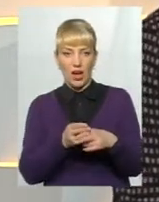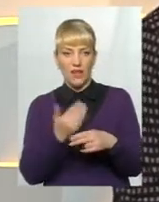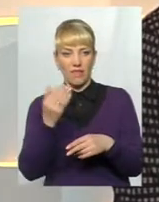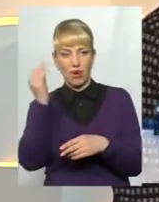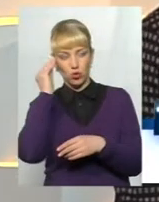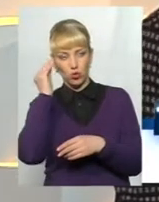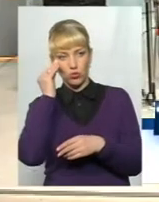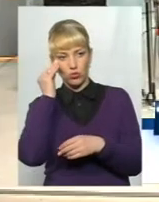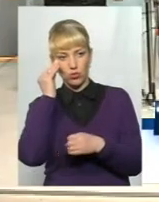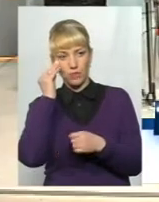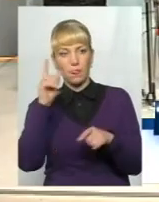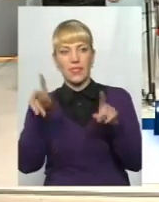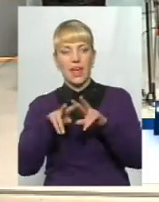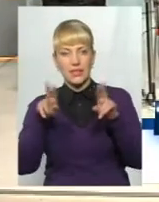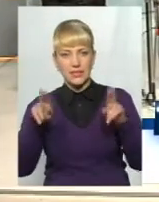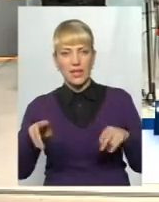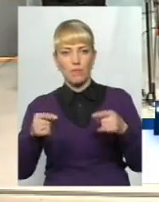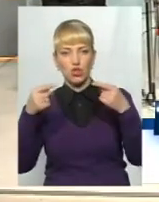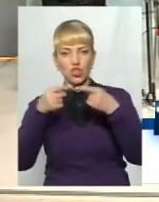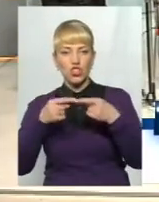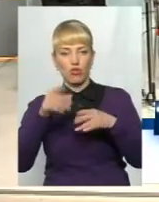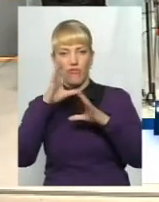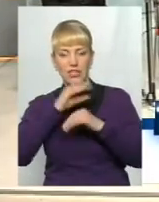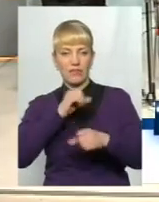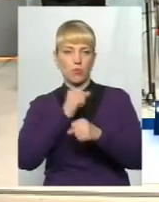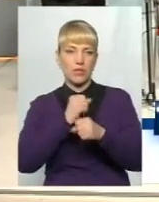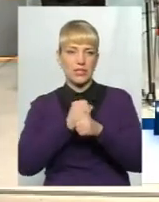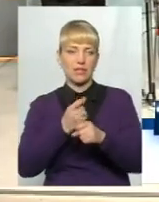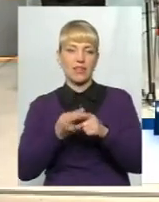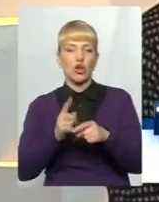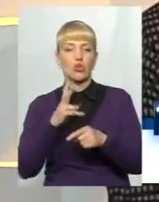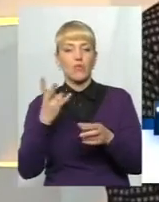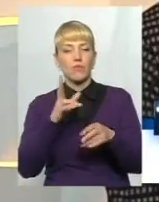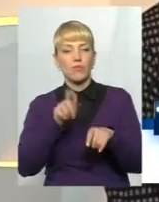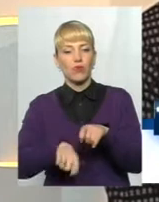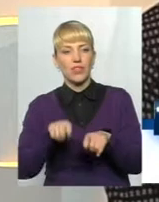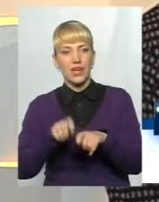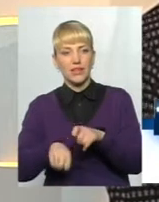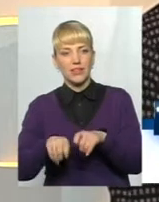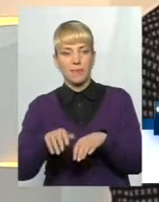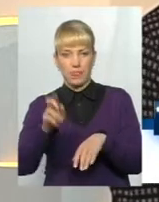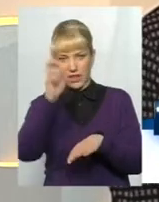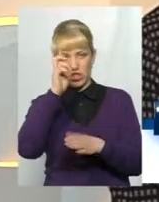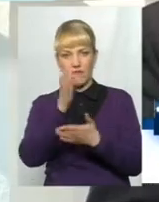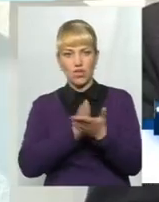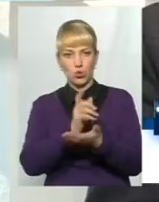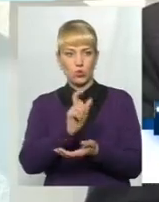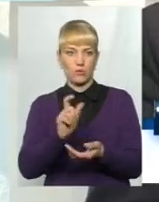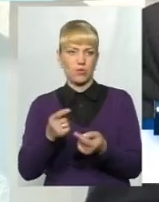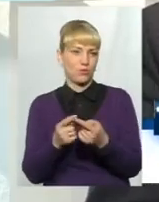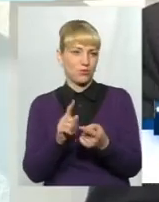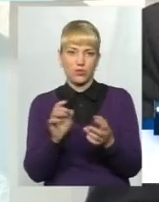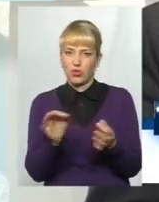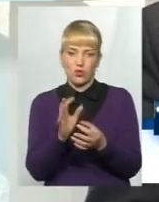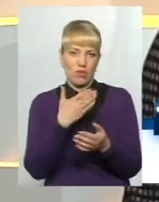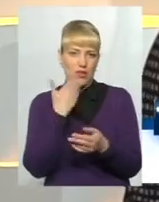думку, так само чітко, ефективно працювати тим, хто має перевіряти державних службовців. Я думаю, що тут нічого не